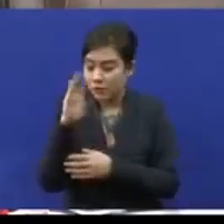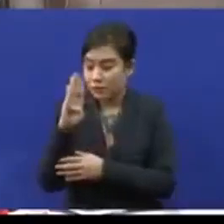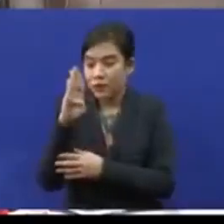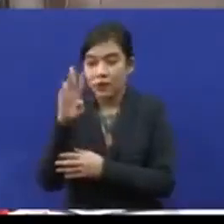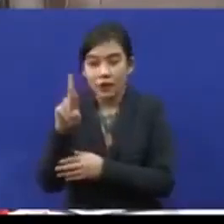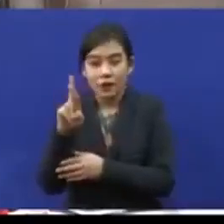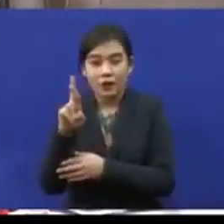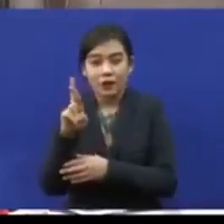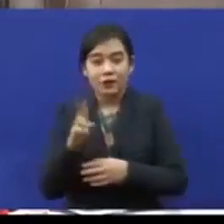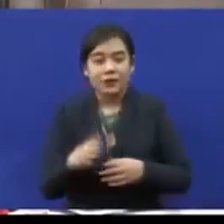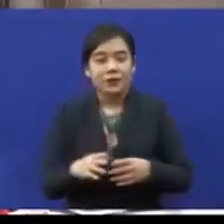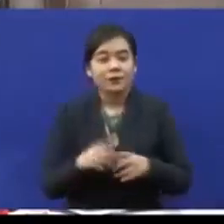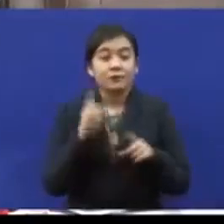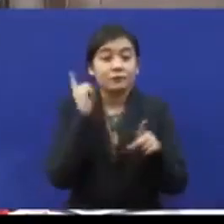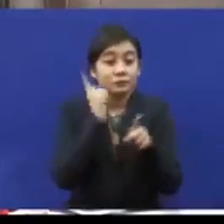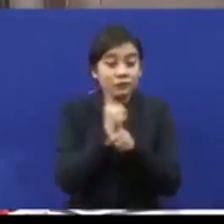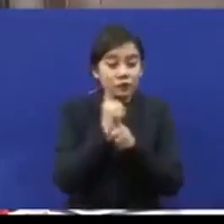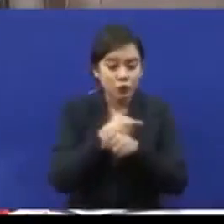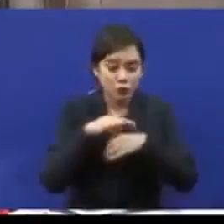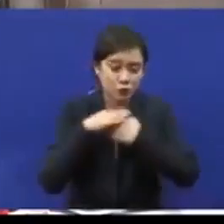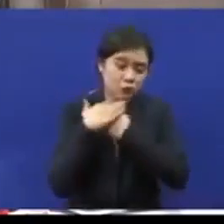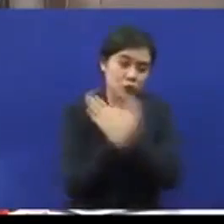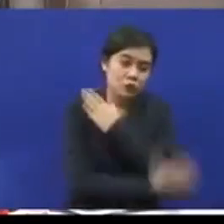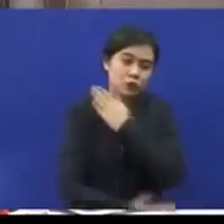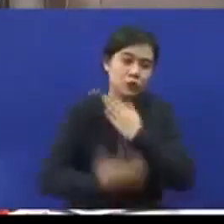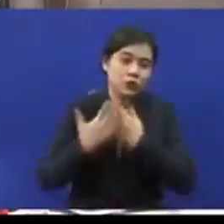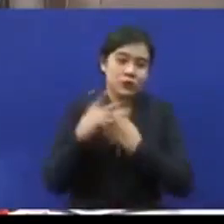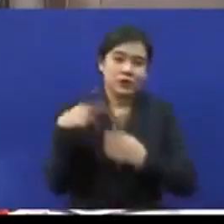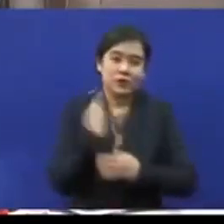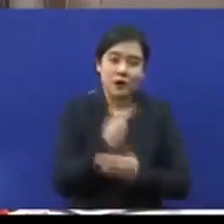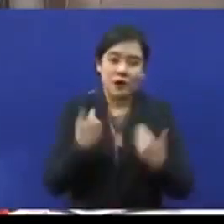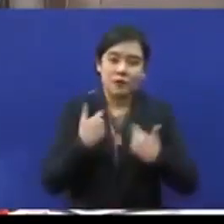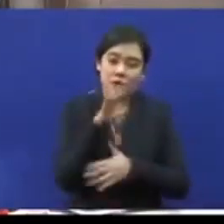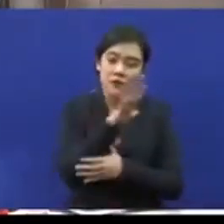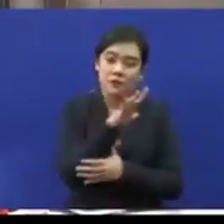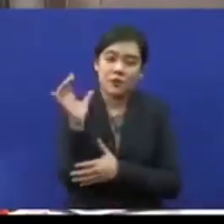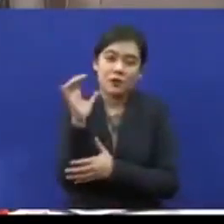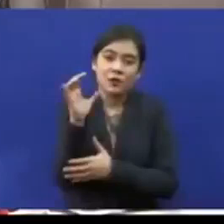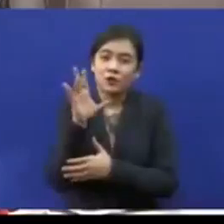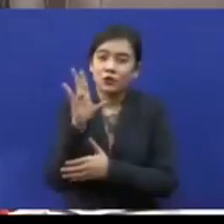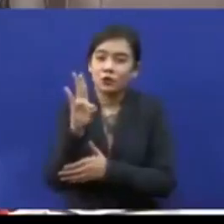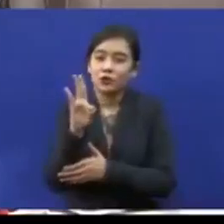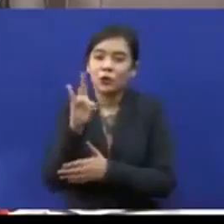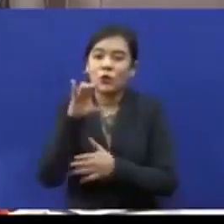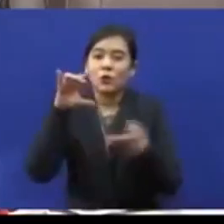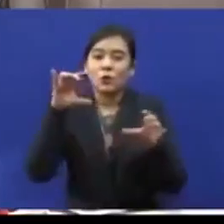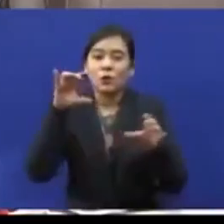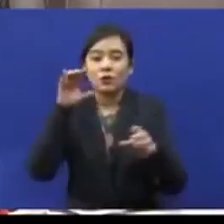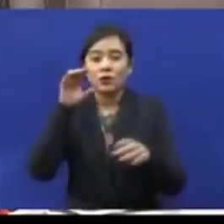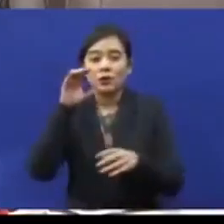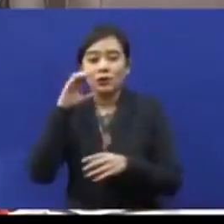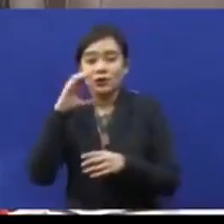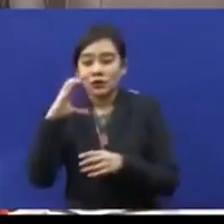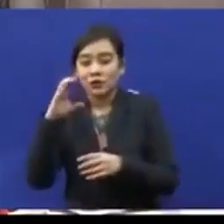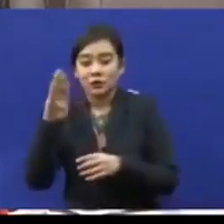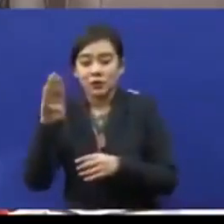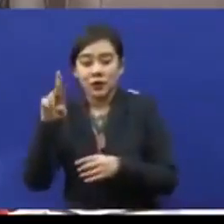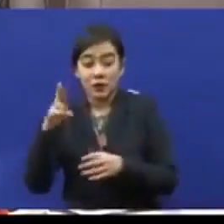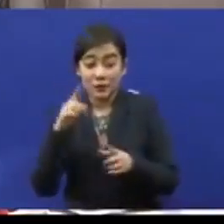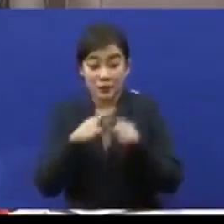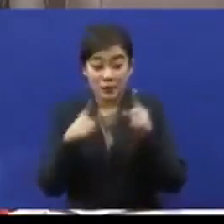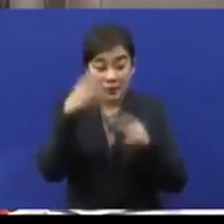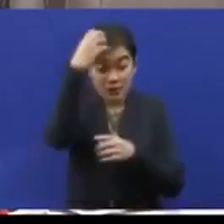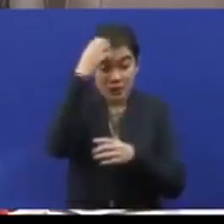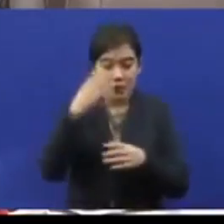Sebenarnya di seluruh Malaysia kita ada 507 buah CBR tetapi di Selangor kita ada